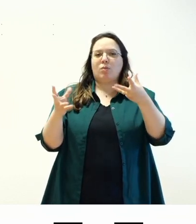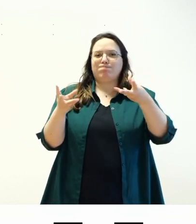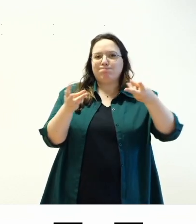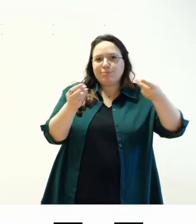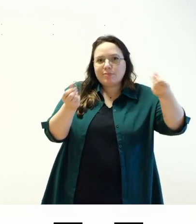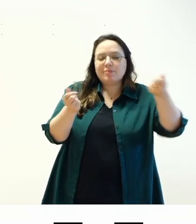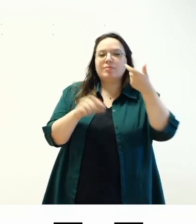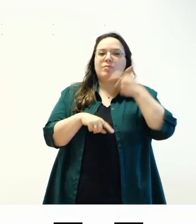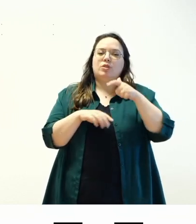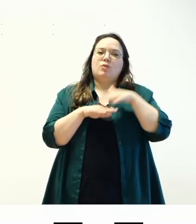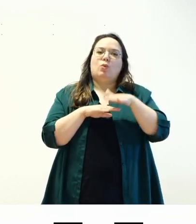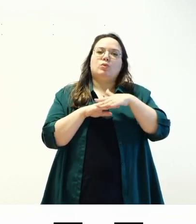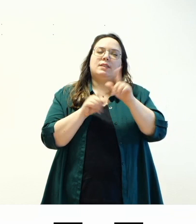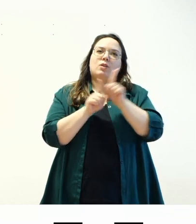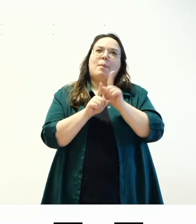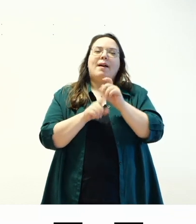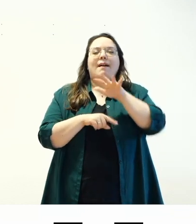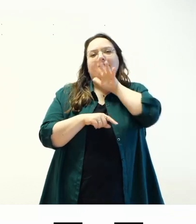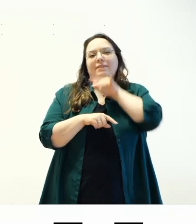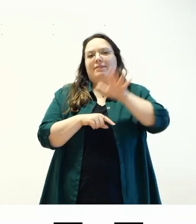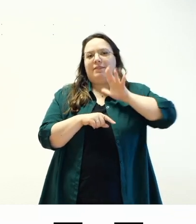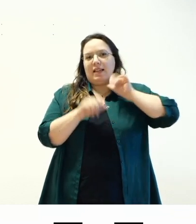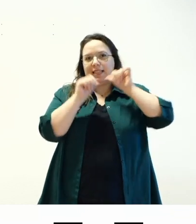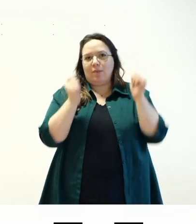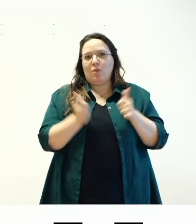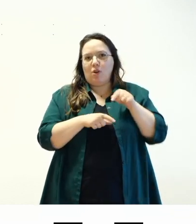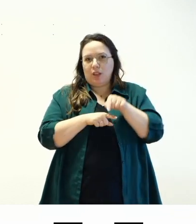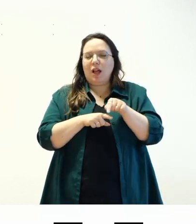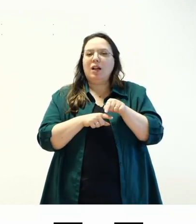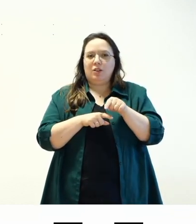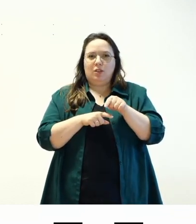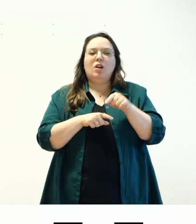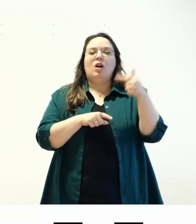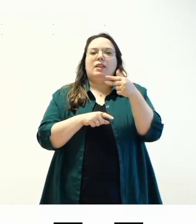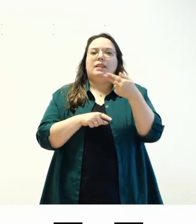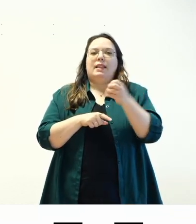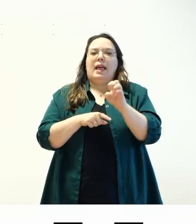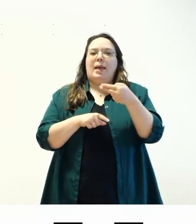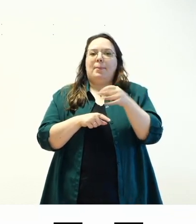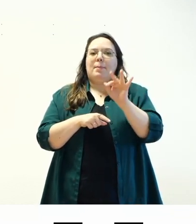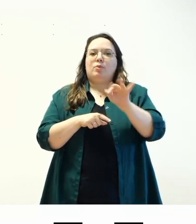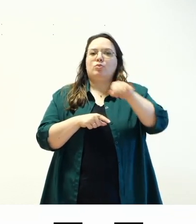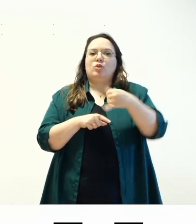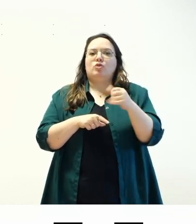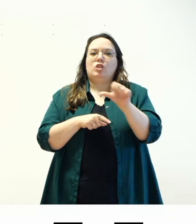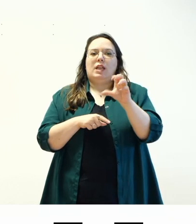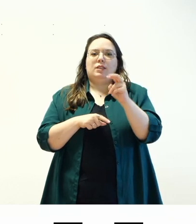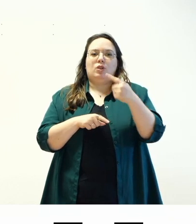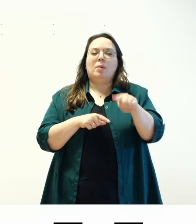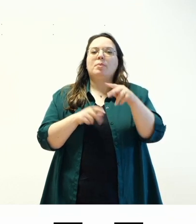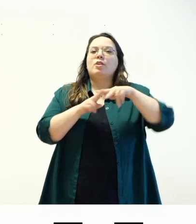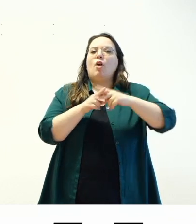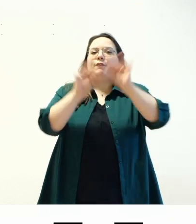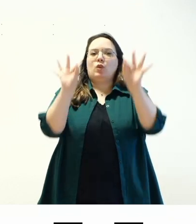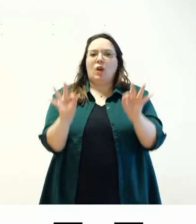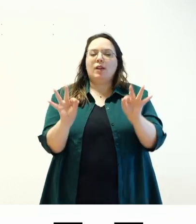utilizzano una vecchia versione del file theme .json per la configurazione e quindi in sostanza con la nuova versione che